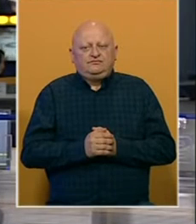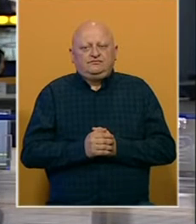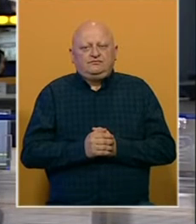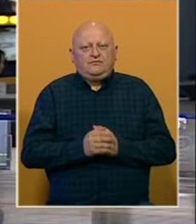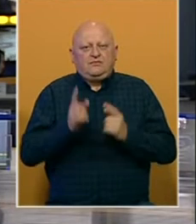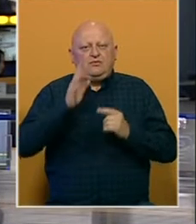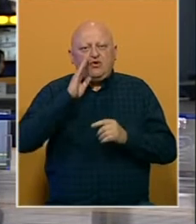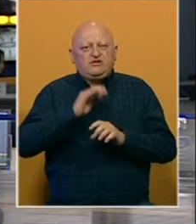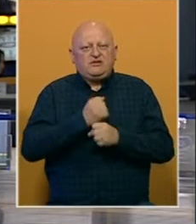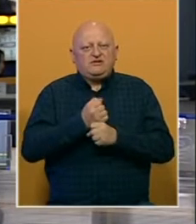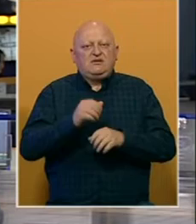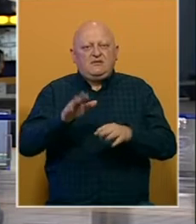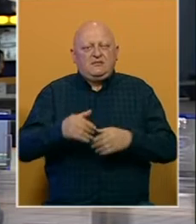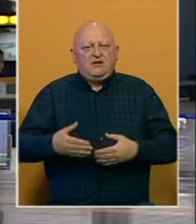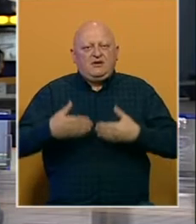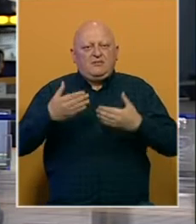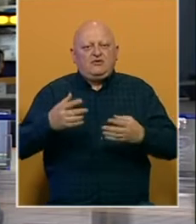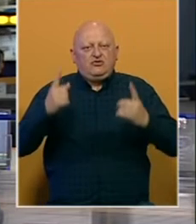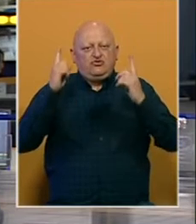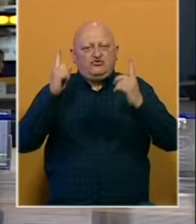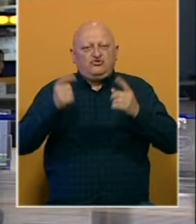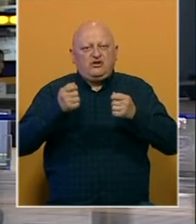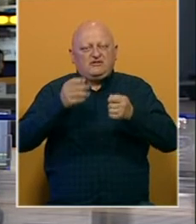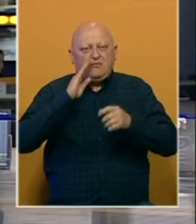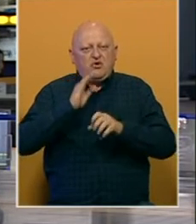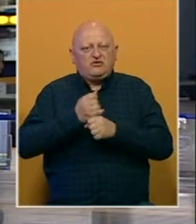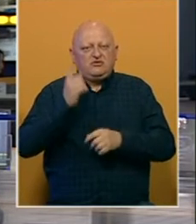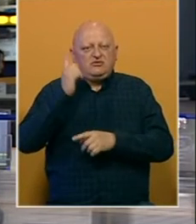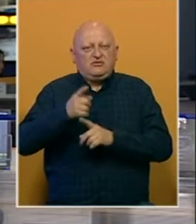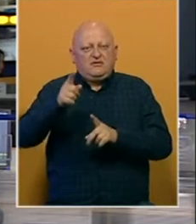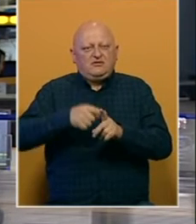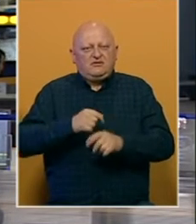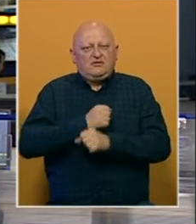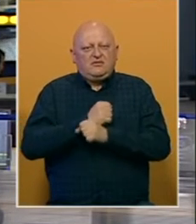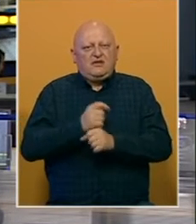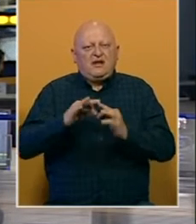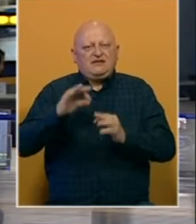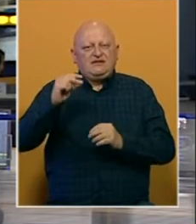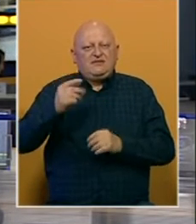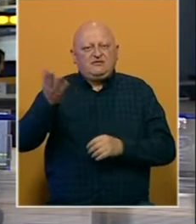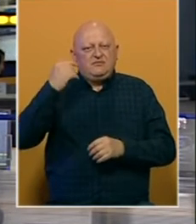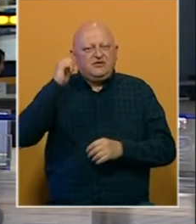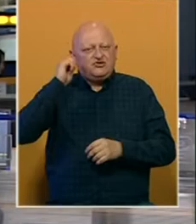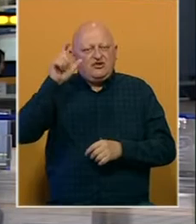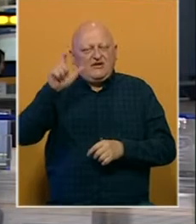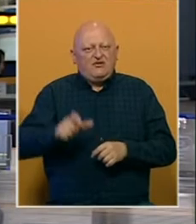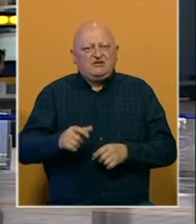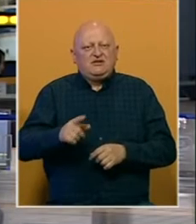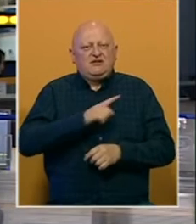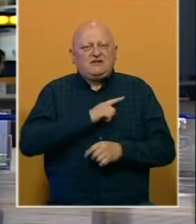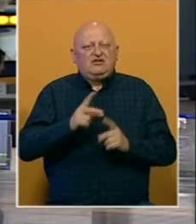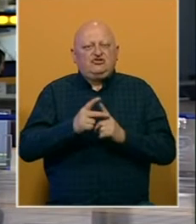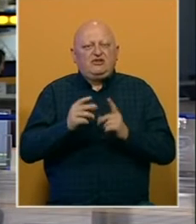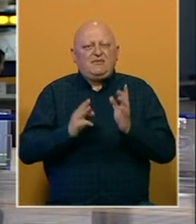Sud Bosne i Hercegovine prihvatio je prijedlog tužilaštva BiH i odredio jednomjesečni pritvor Alisi Ramić, bivšoj djevojci